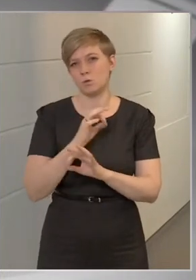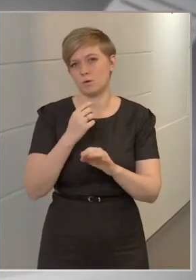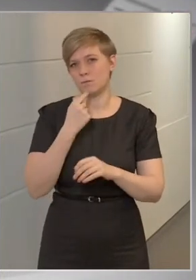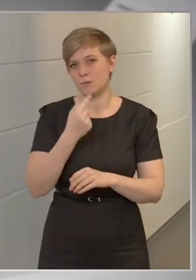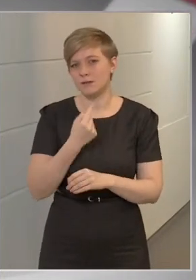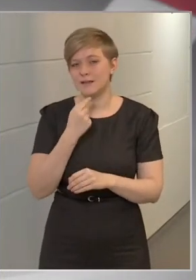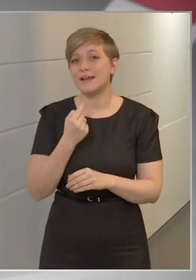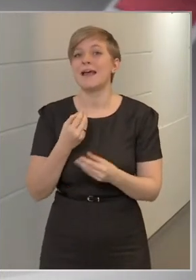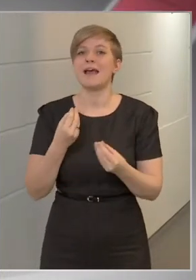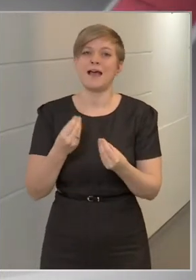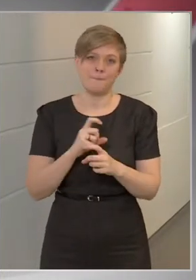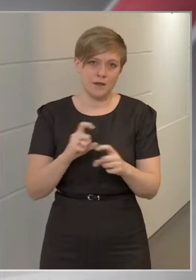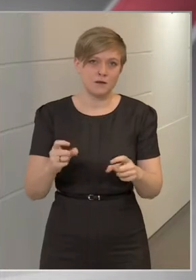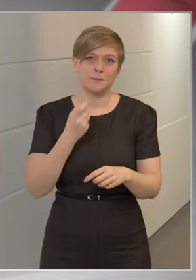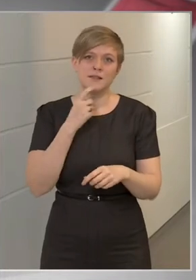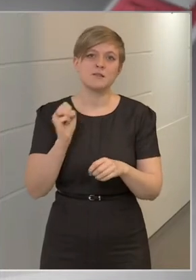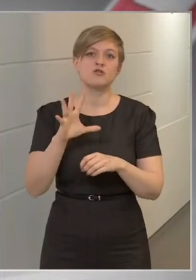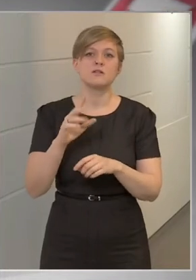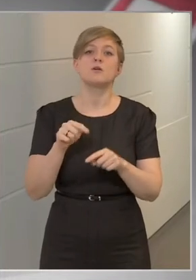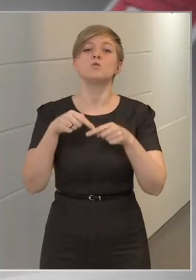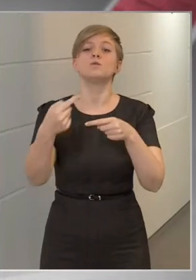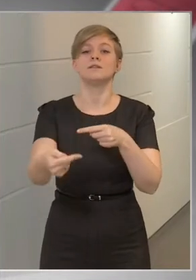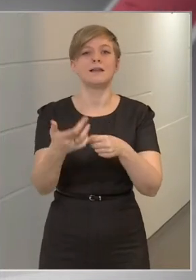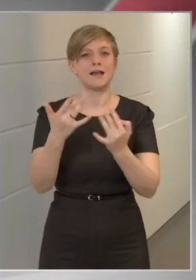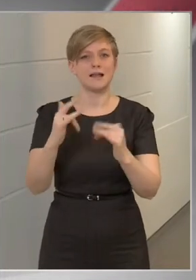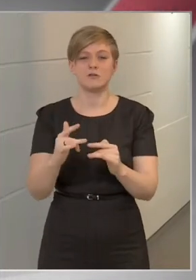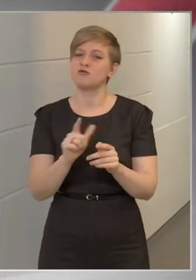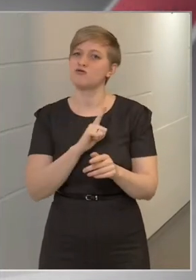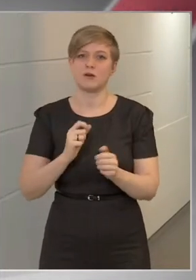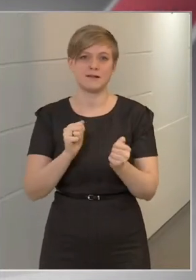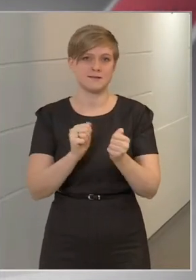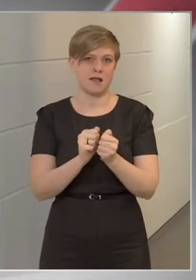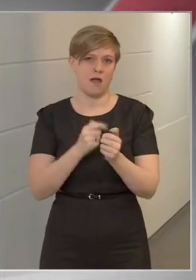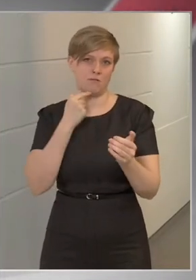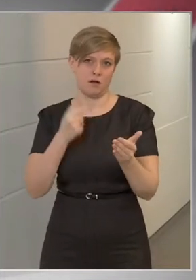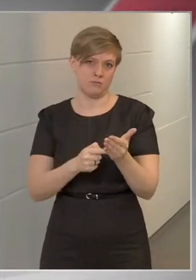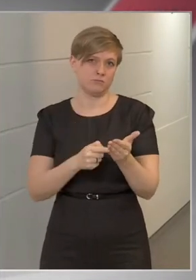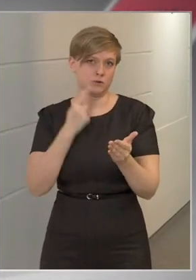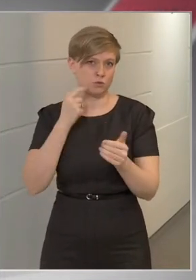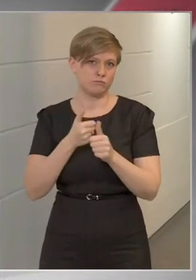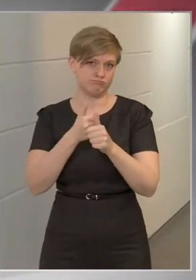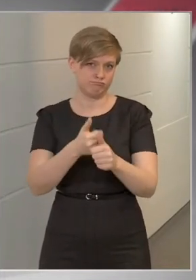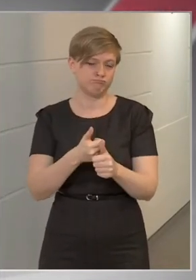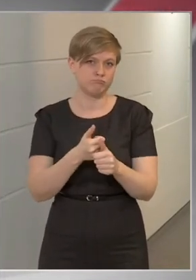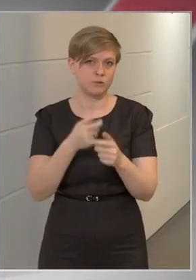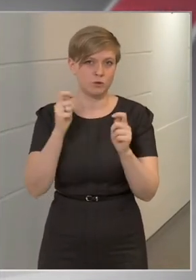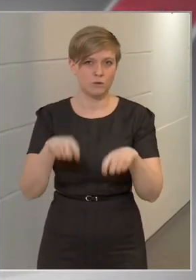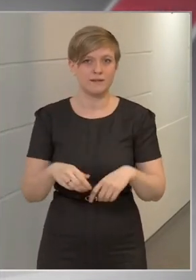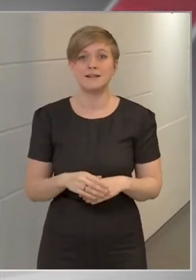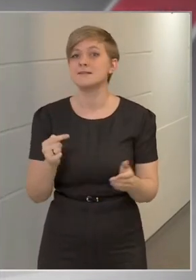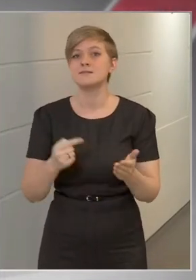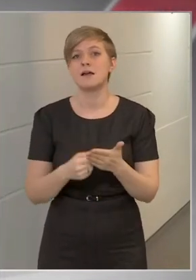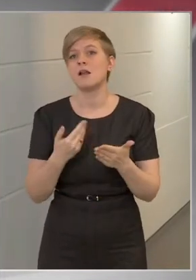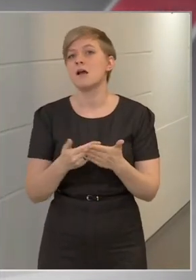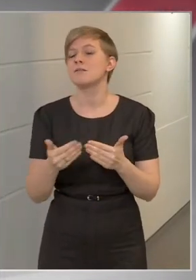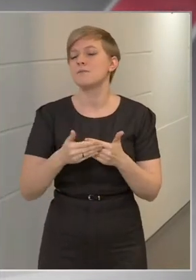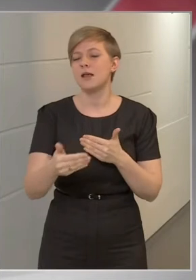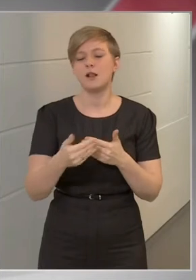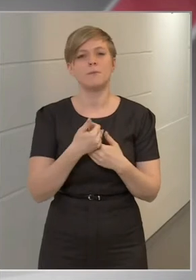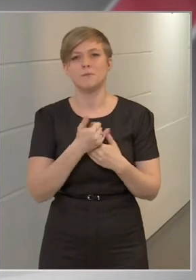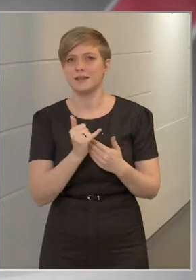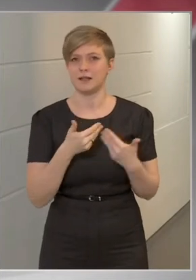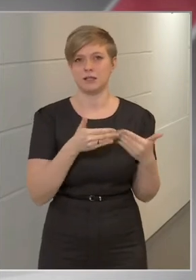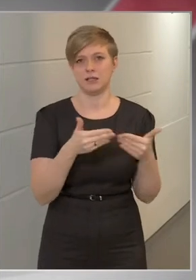március 15-e utáni helyzetről pedig csak a számok ismeretében tudunk dönteni. A cél az az, hogy mielőbb mindenki